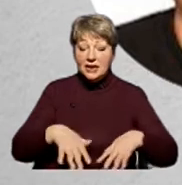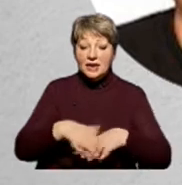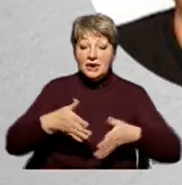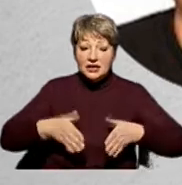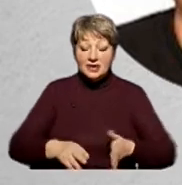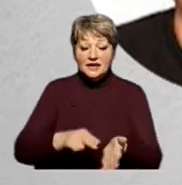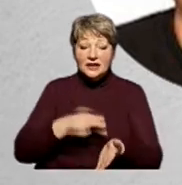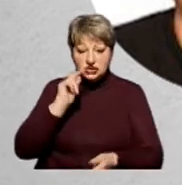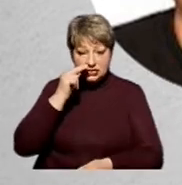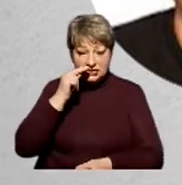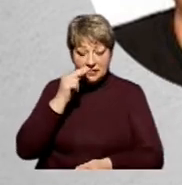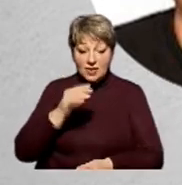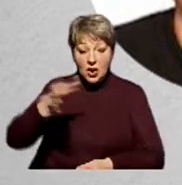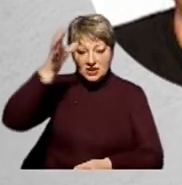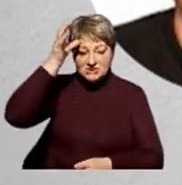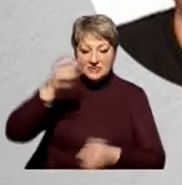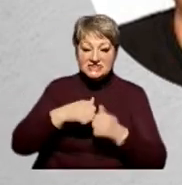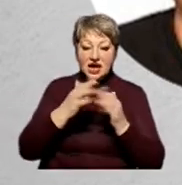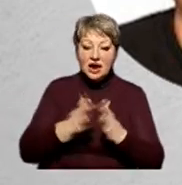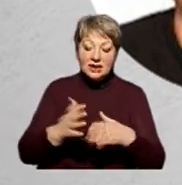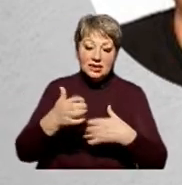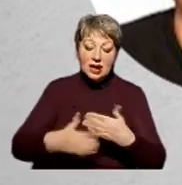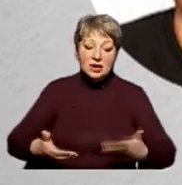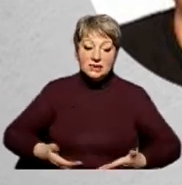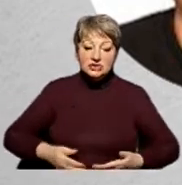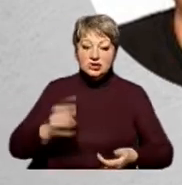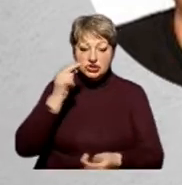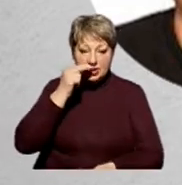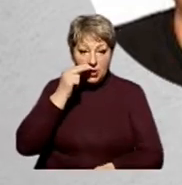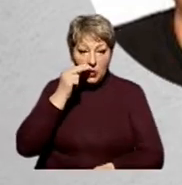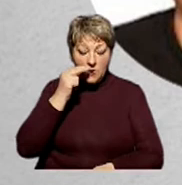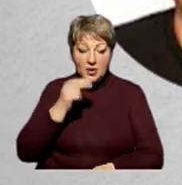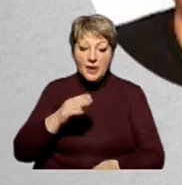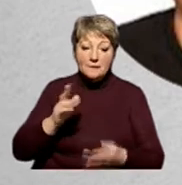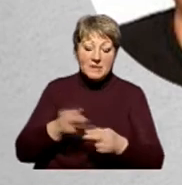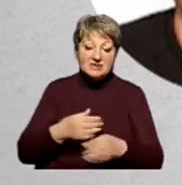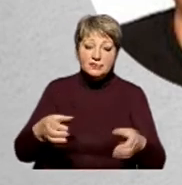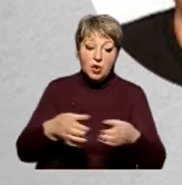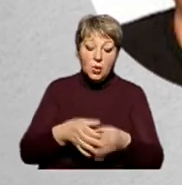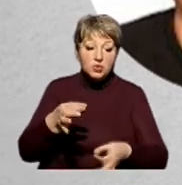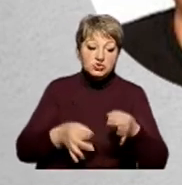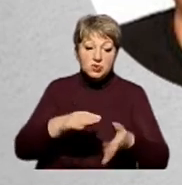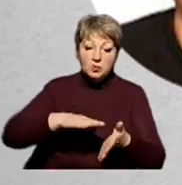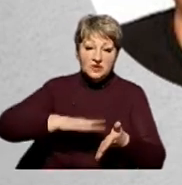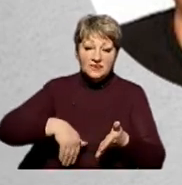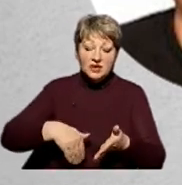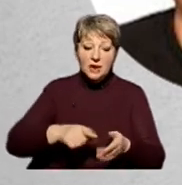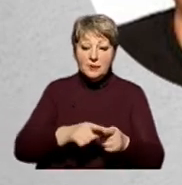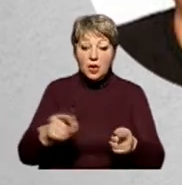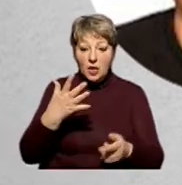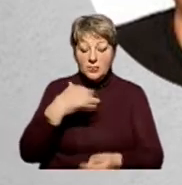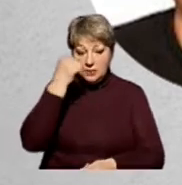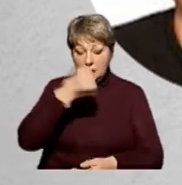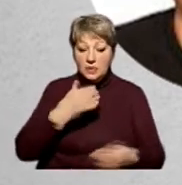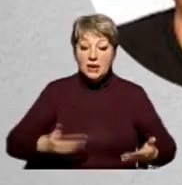Народився в місті Чернігові. Освіта загальна середня. Проживає в місті Чернігові. Безпартійний. Судимість відсутня. Протягом